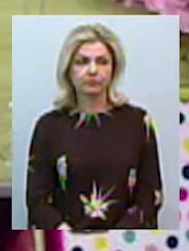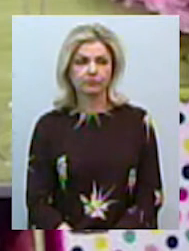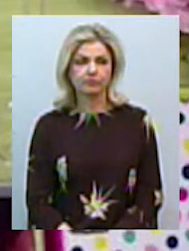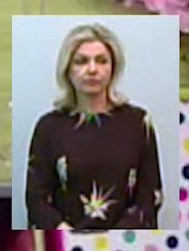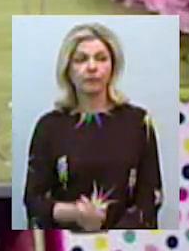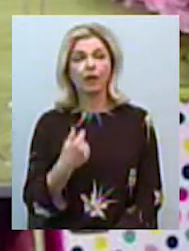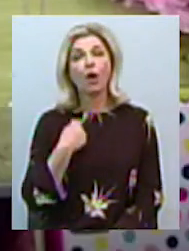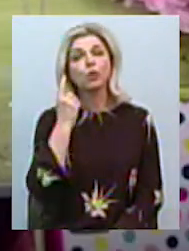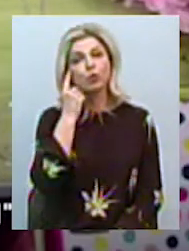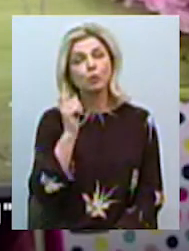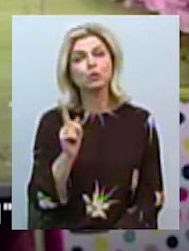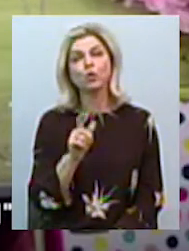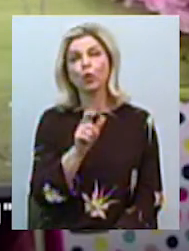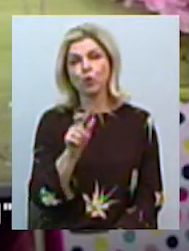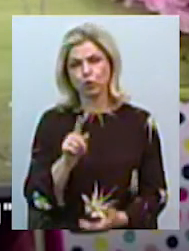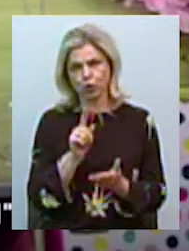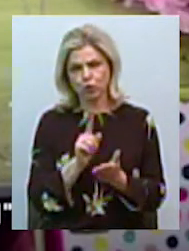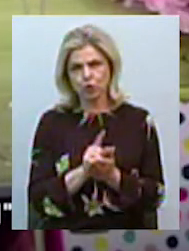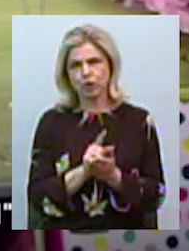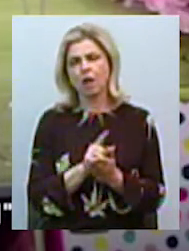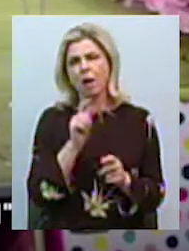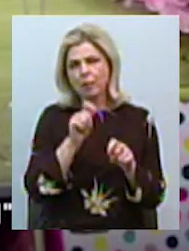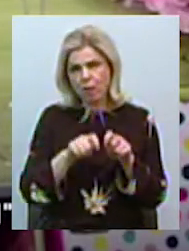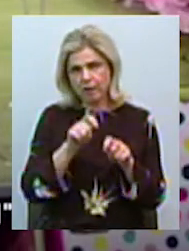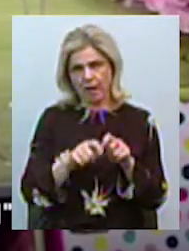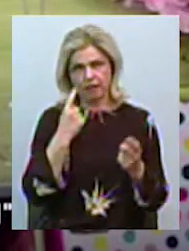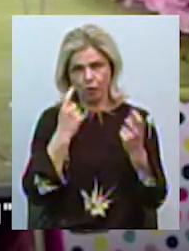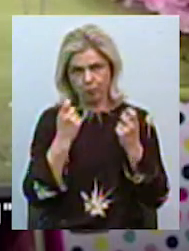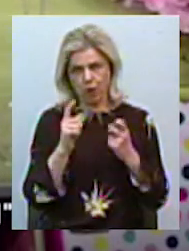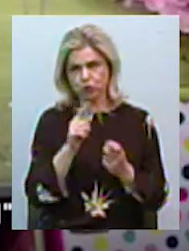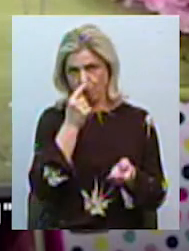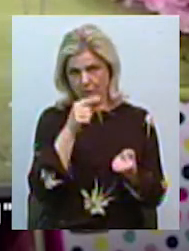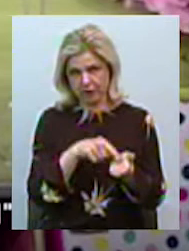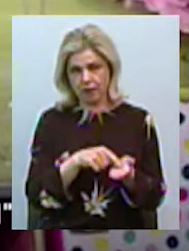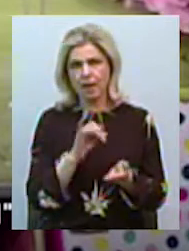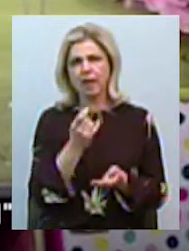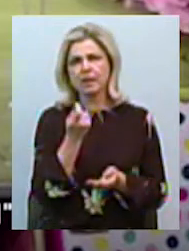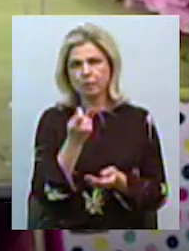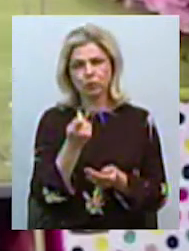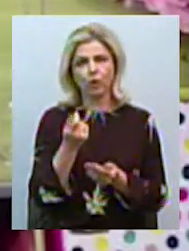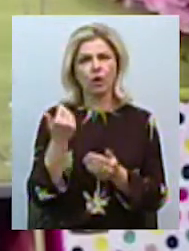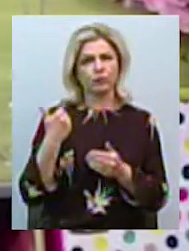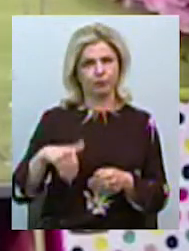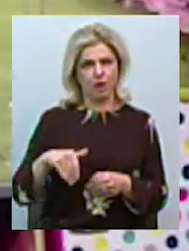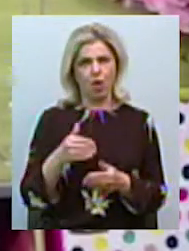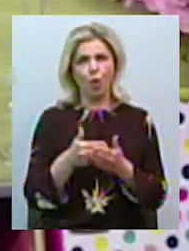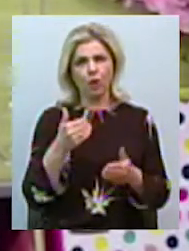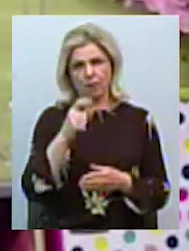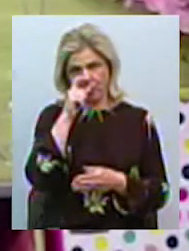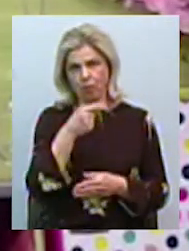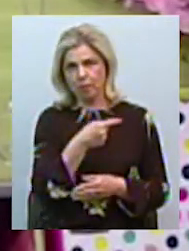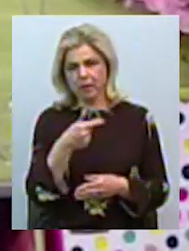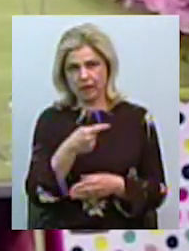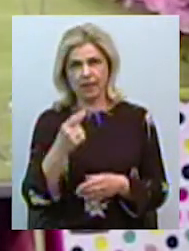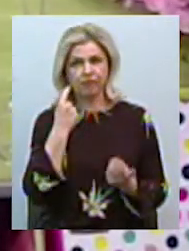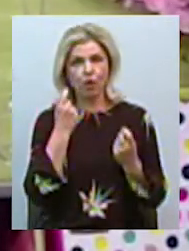Думаю, що люди мають фільтрувати інформацію, яка потрапляє до них, і трошки обстрагуватися від негативної. Та я думаю,